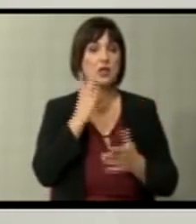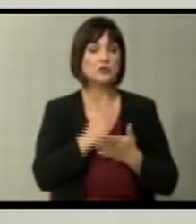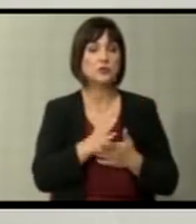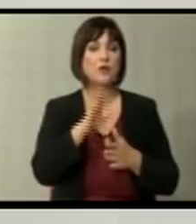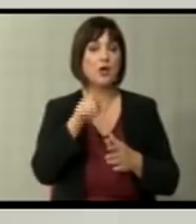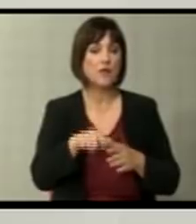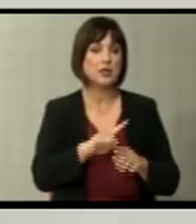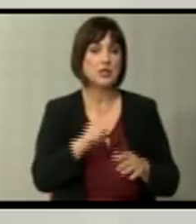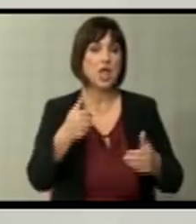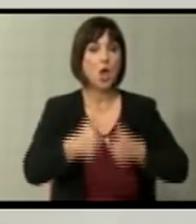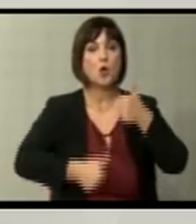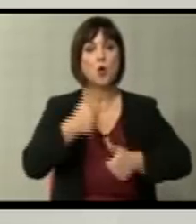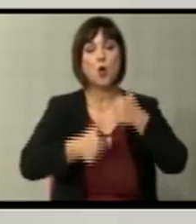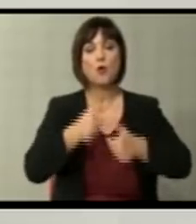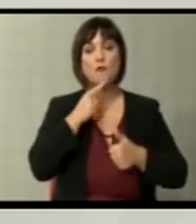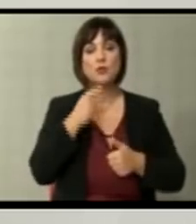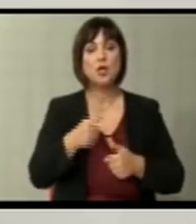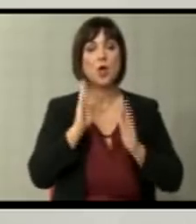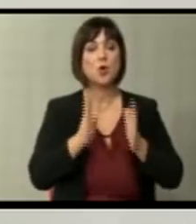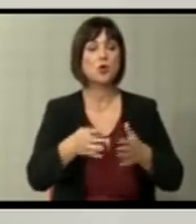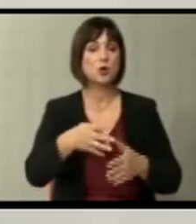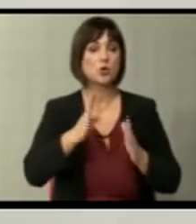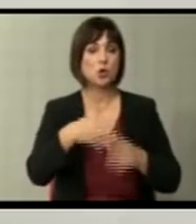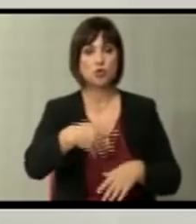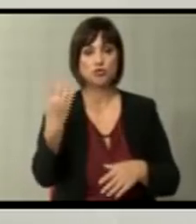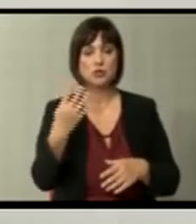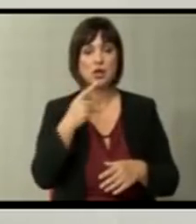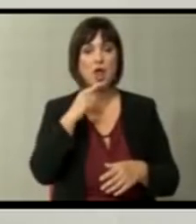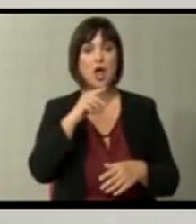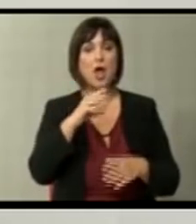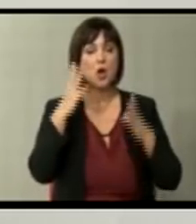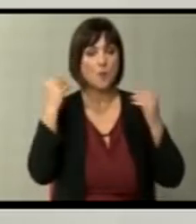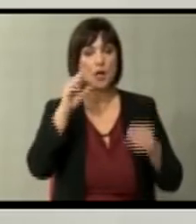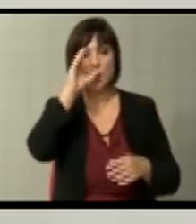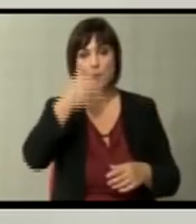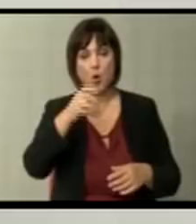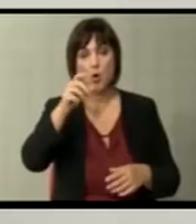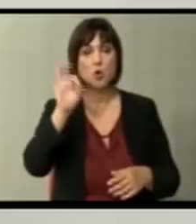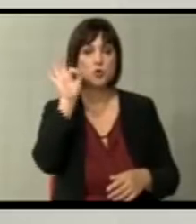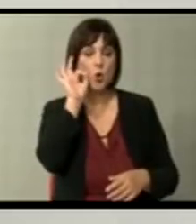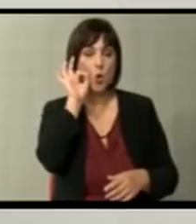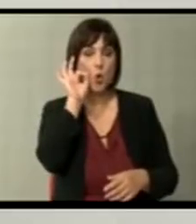целостно неконкурентен во однозна на коридорът 4, дека Романија, Бугарија, Солуни,